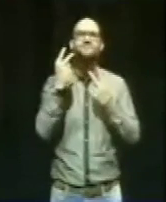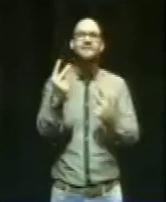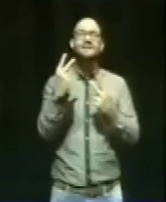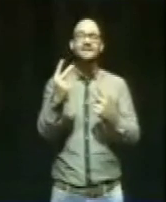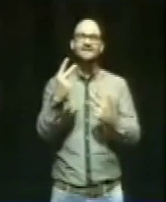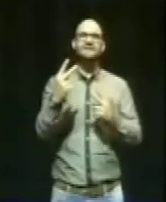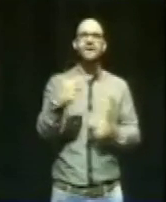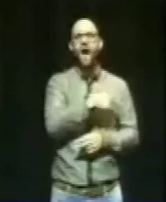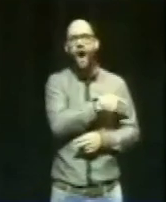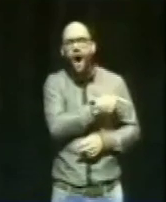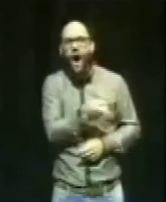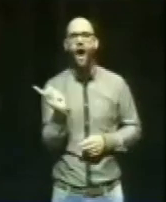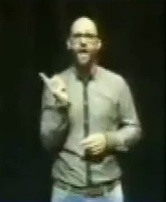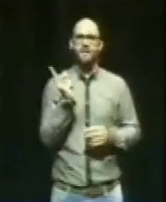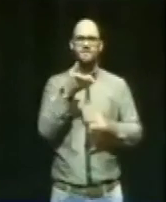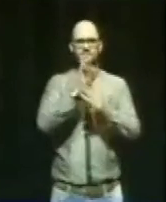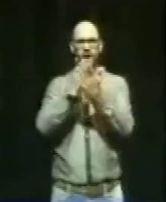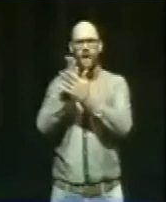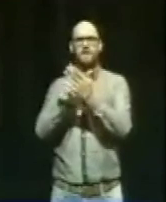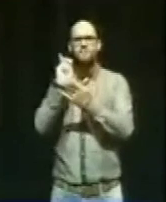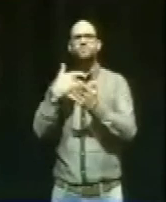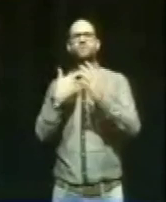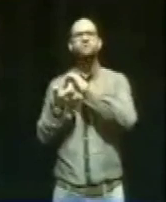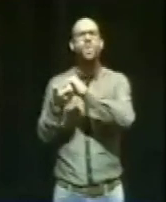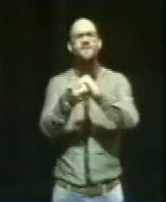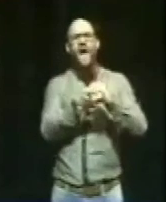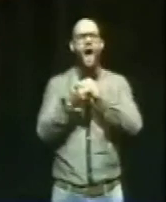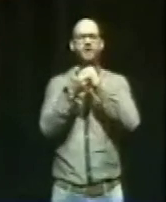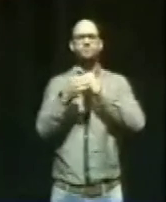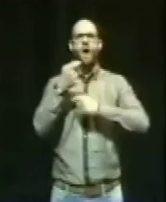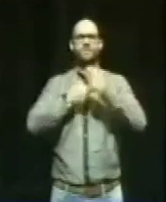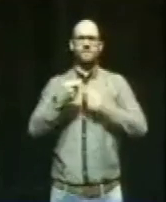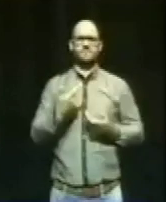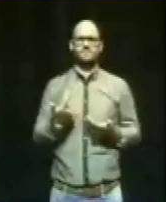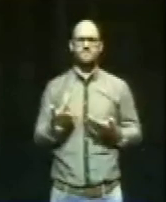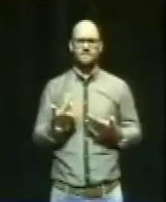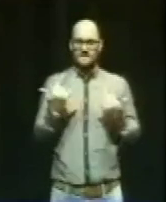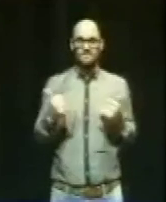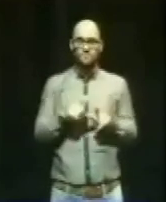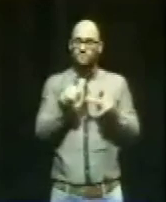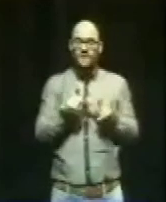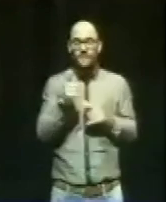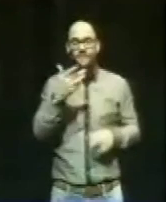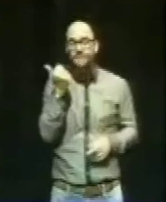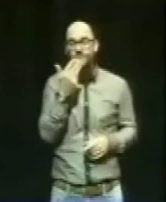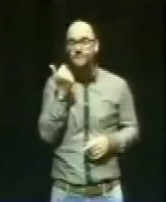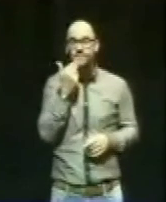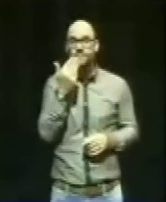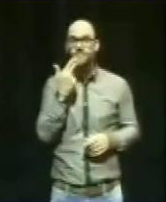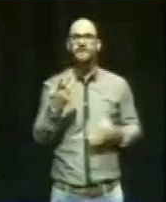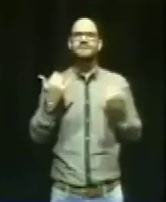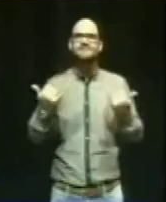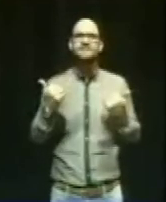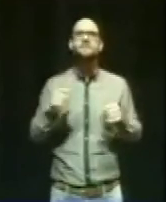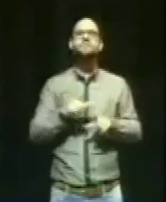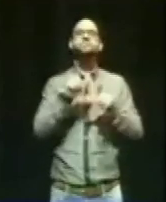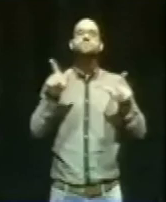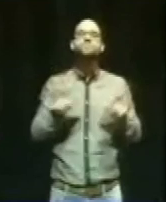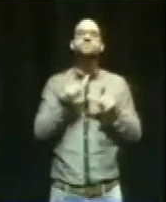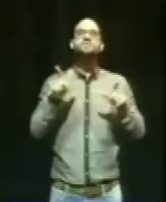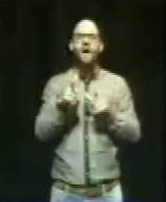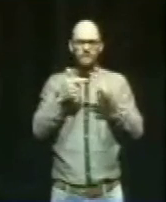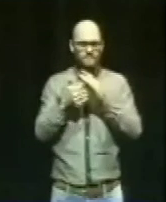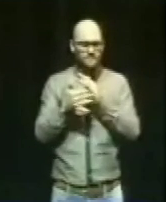solidarischem Handeln. Das ist derzeit aber nicht so. Wir treiben gerade in eine neofeudale